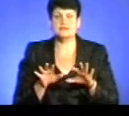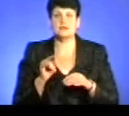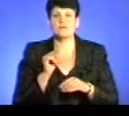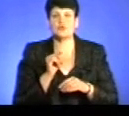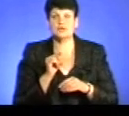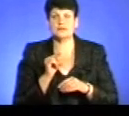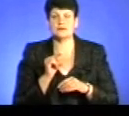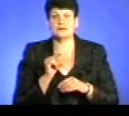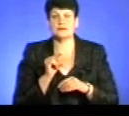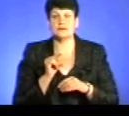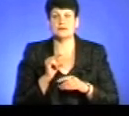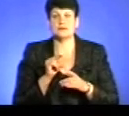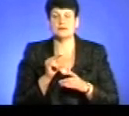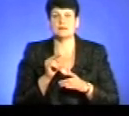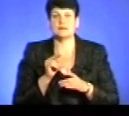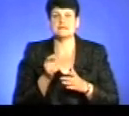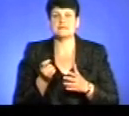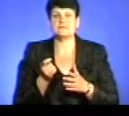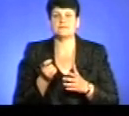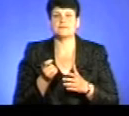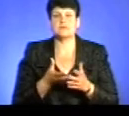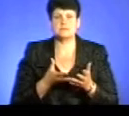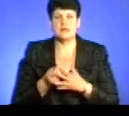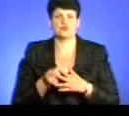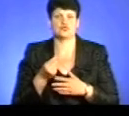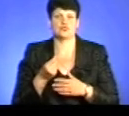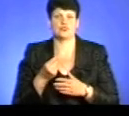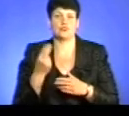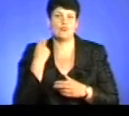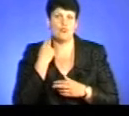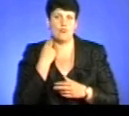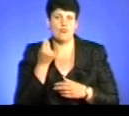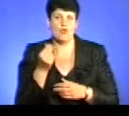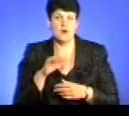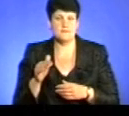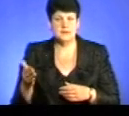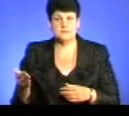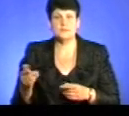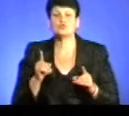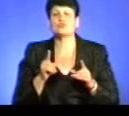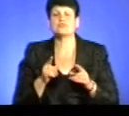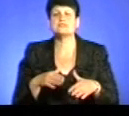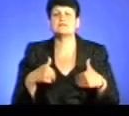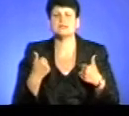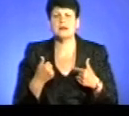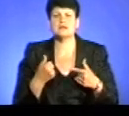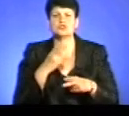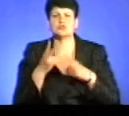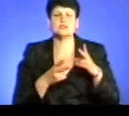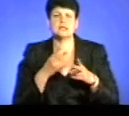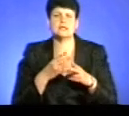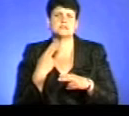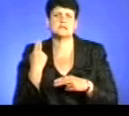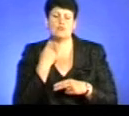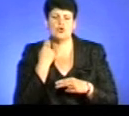закривають і заборгованісті по альументах. Чому вони звертаються і оскаржують заборони виїзду, чи